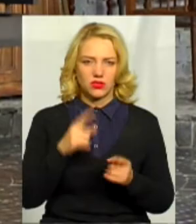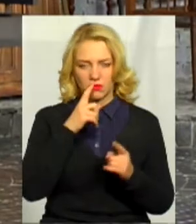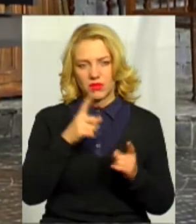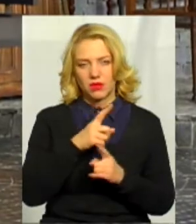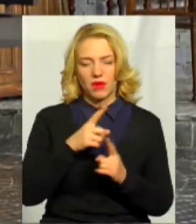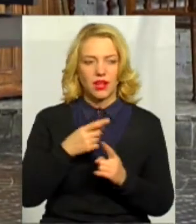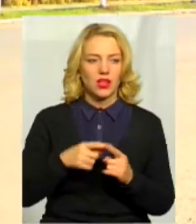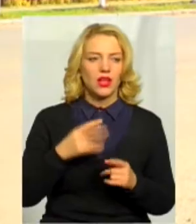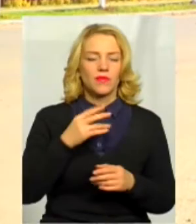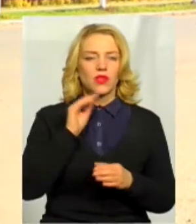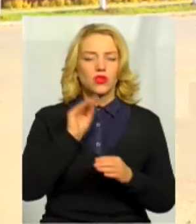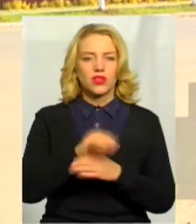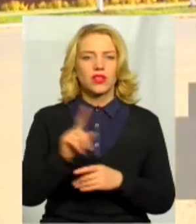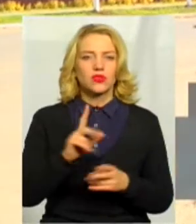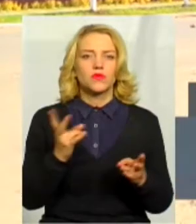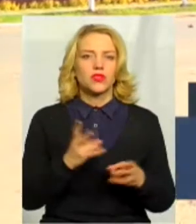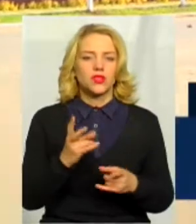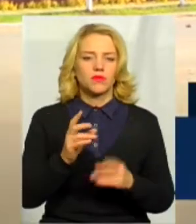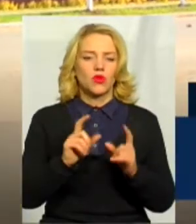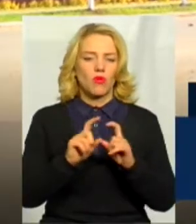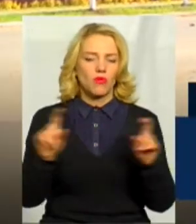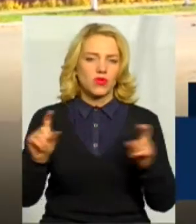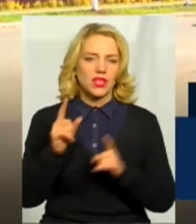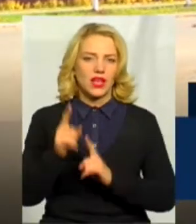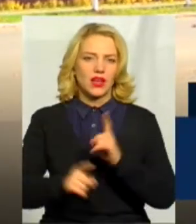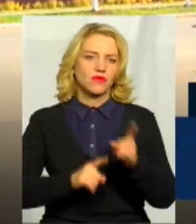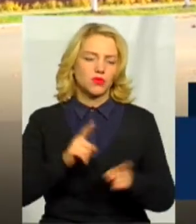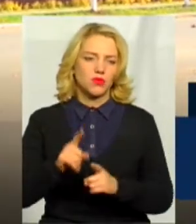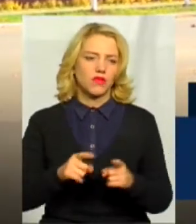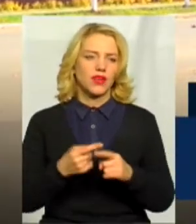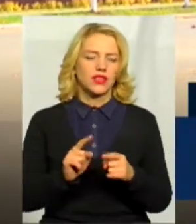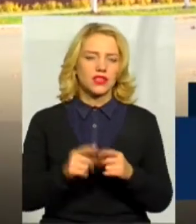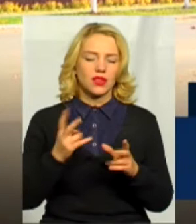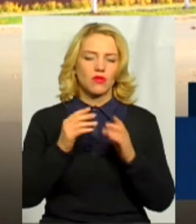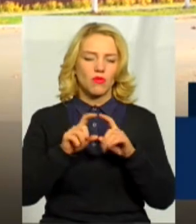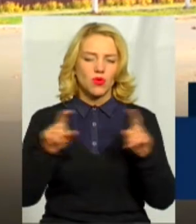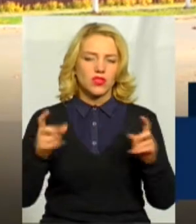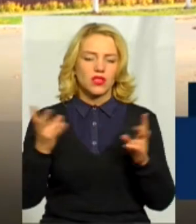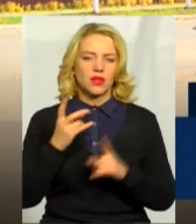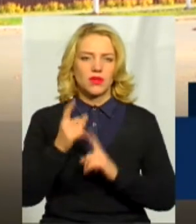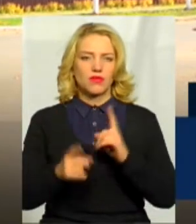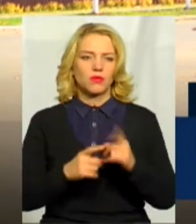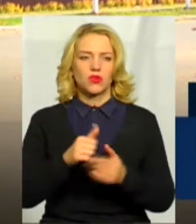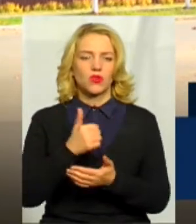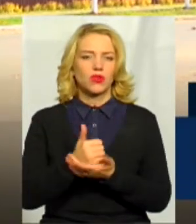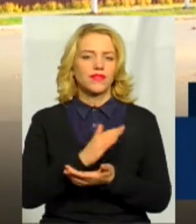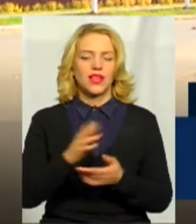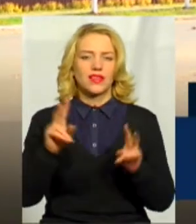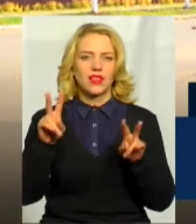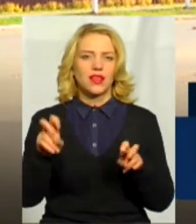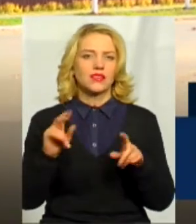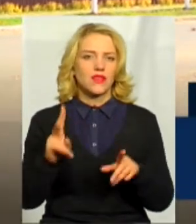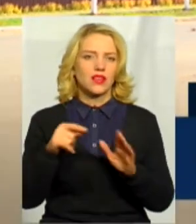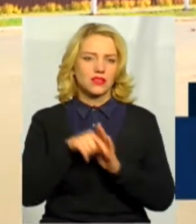музей потрібно реформувати. Цей музей давно настав час реформувати. І головне тут не назва, а не стільки назва, як